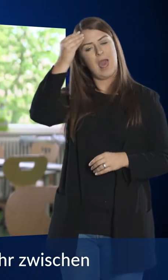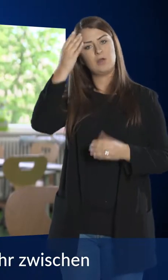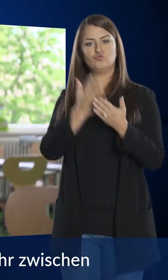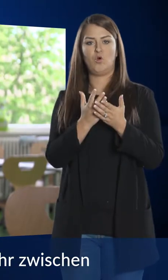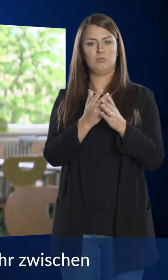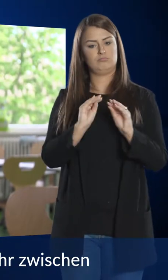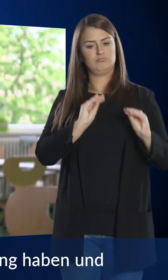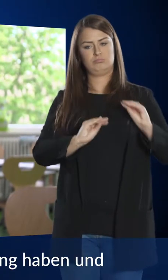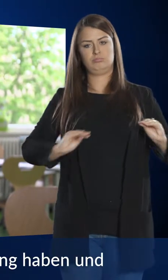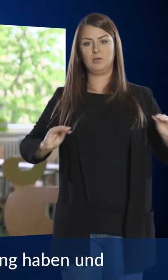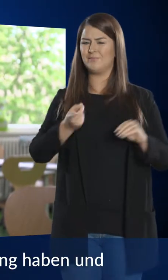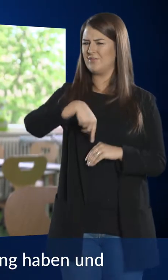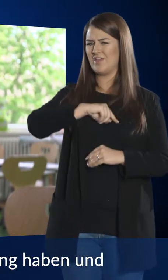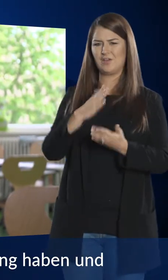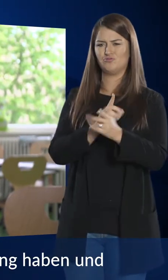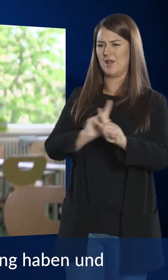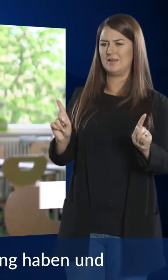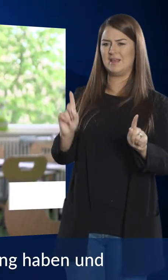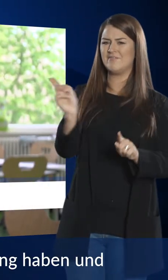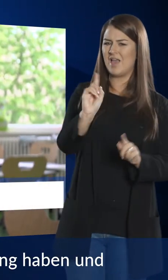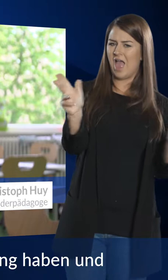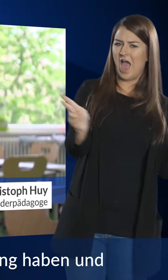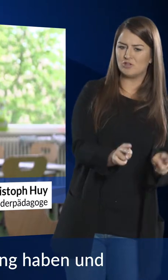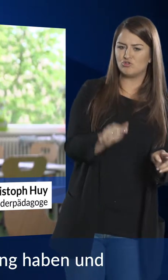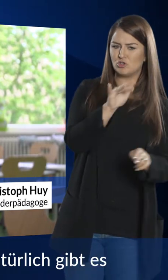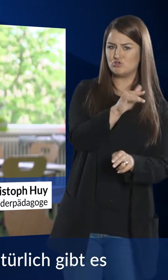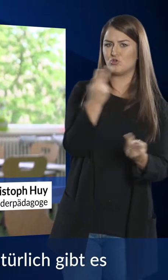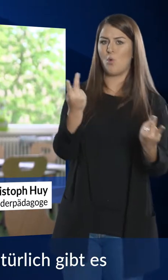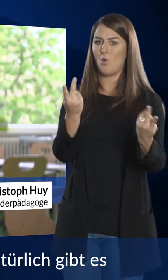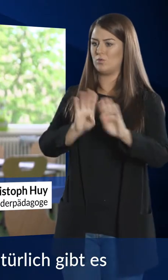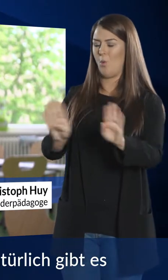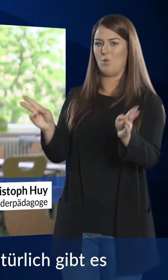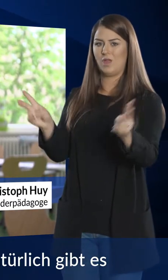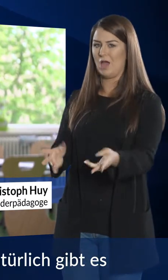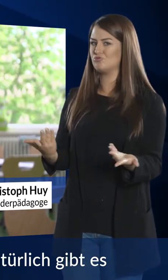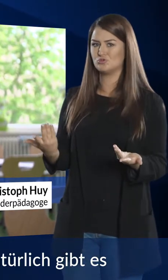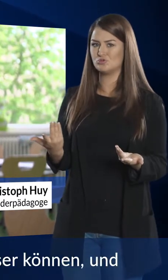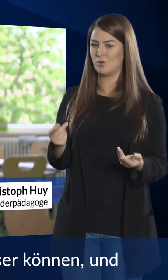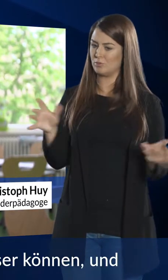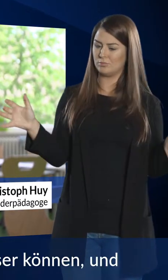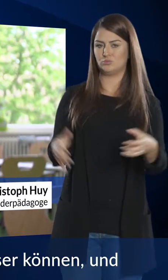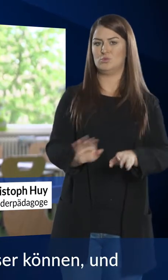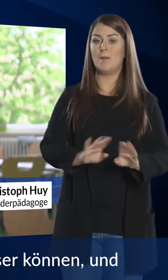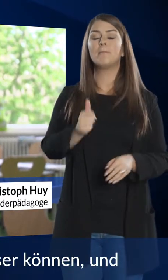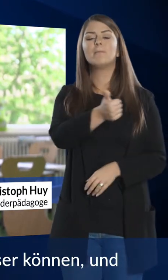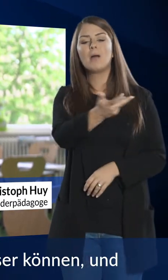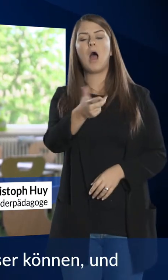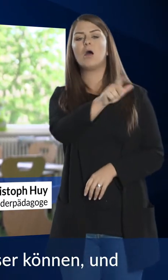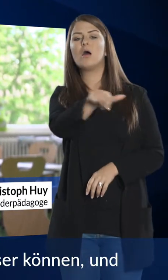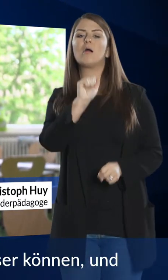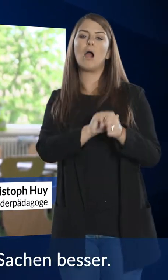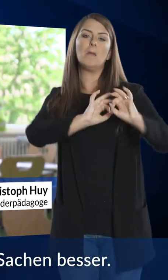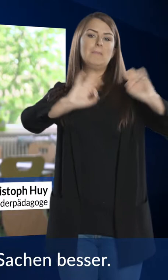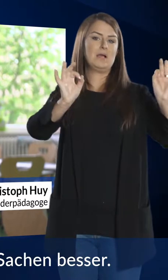unterscheiden nicht mehr zwischen Schülern, die eine Einschränkung haben und keine Einschränkung haben. Natürlich gibt es Schüler, die manche Sachen besser